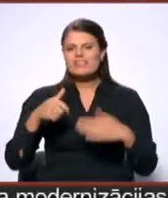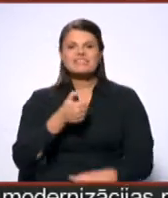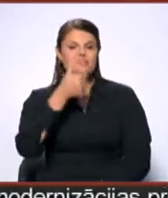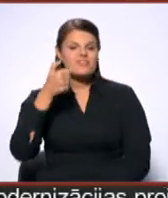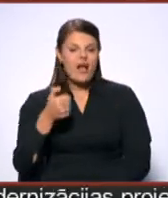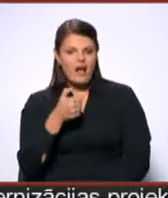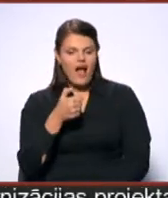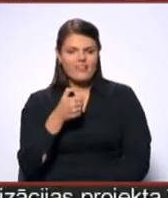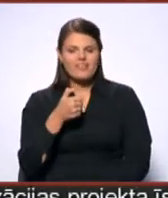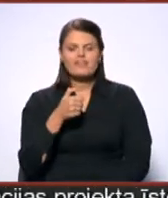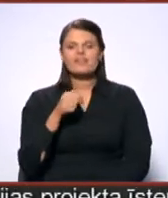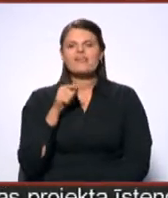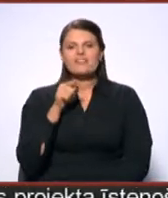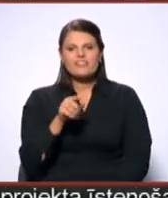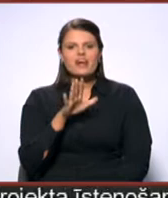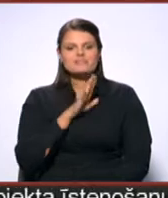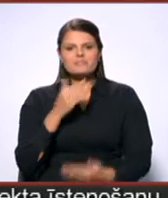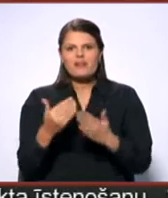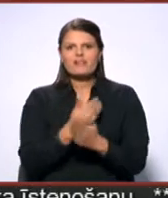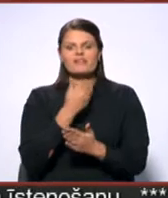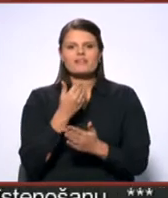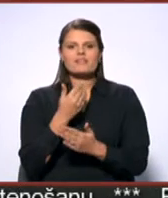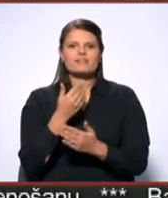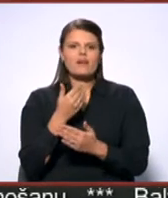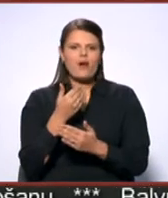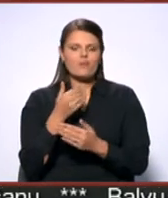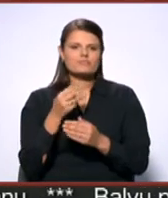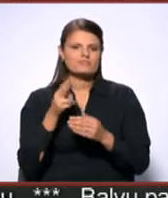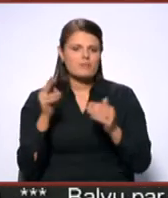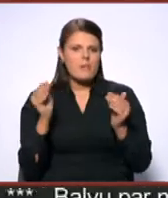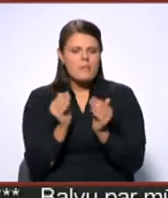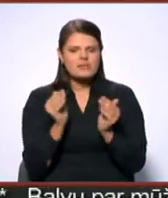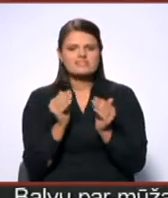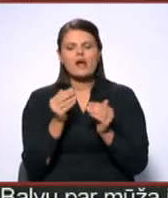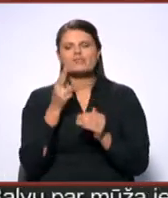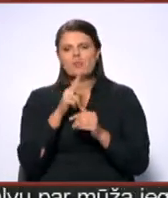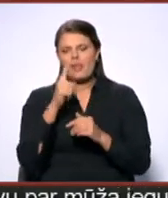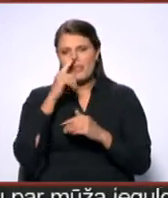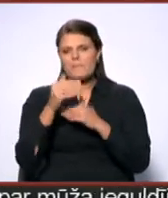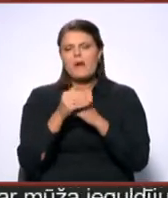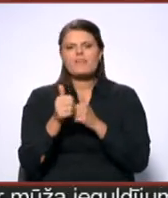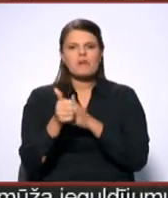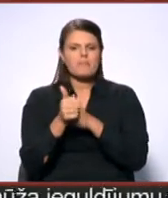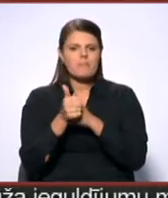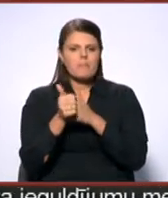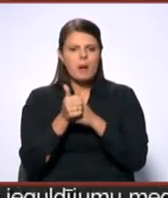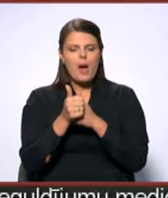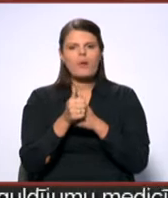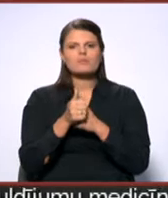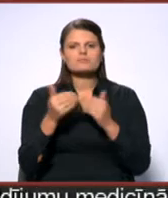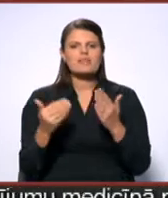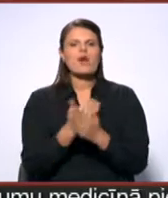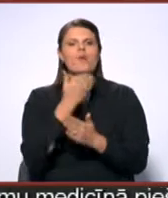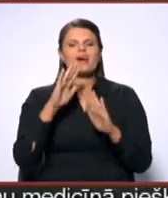gadi. Tās bija jaudas ziņā mazākas un tepat blakus tā saucamās